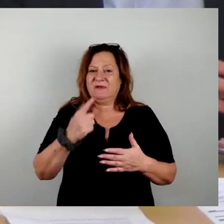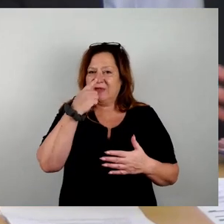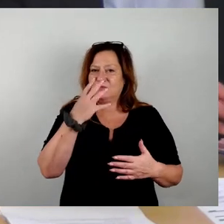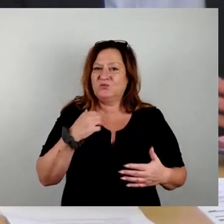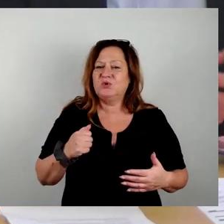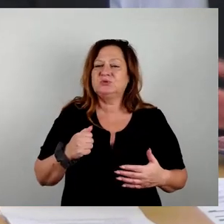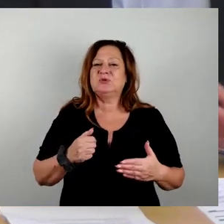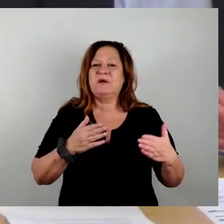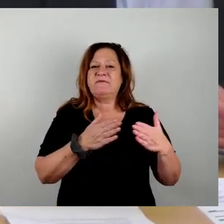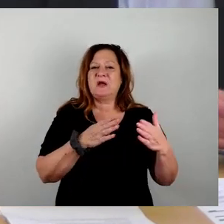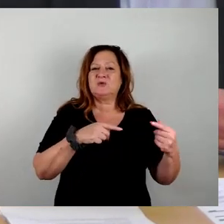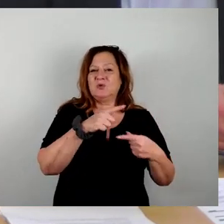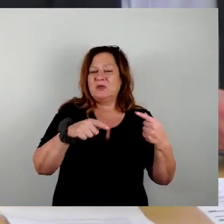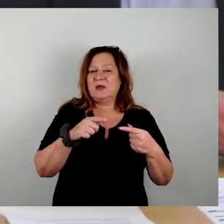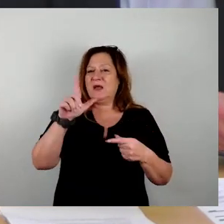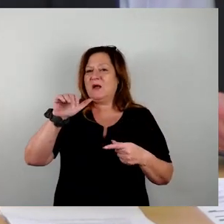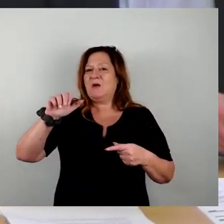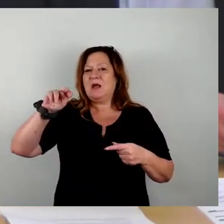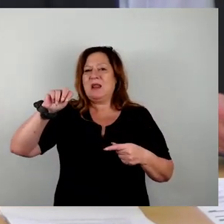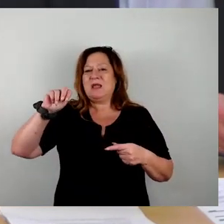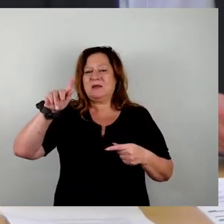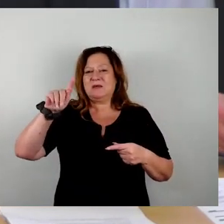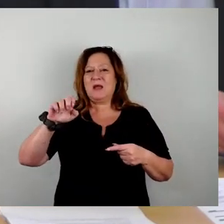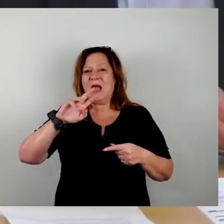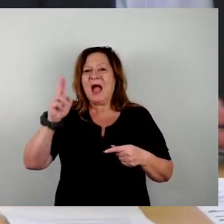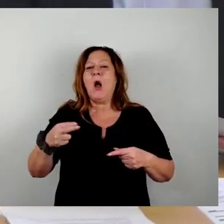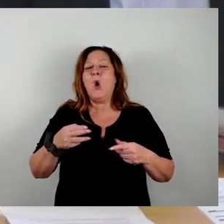Sie bei Linke auch in der Fraktionsrunde oder Herr Wirtz direkt.